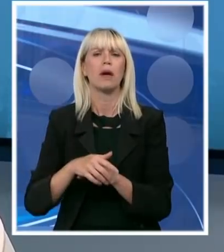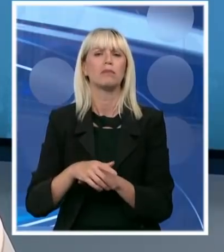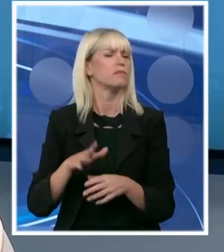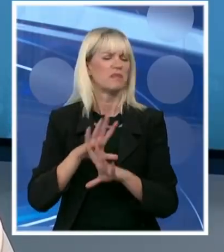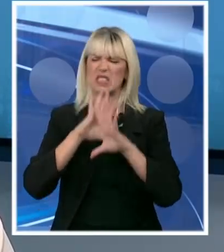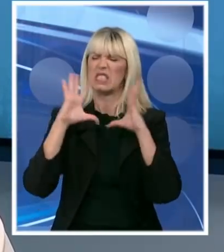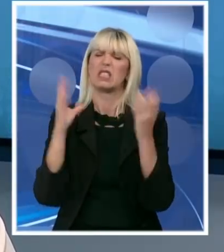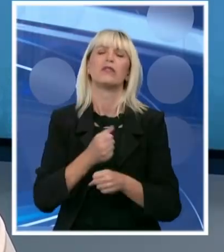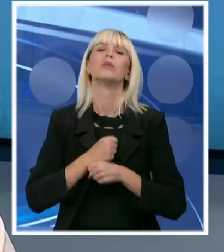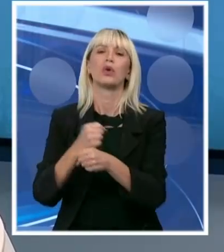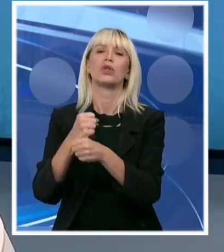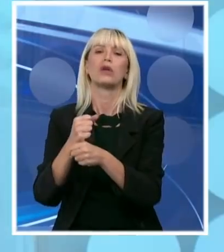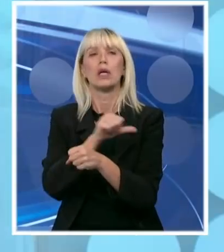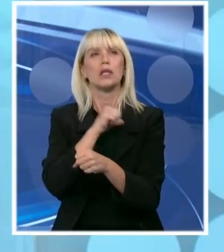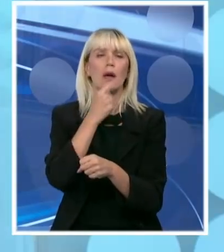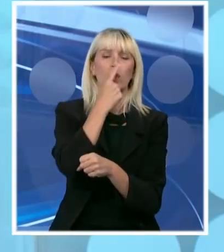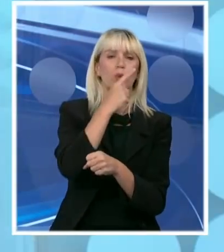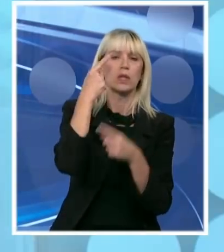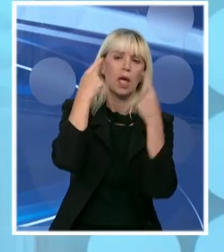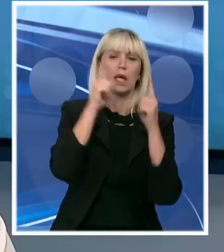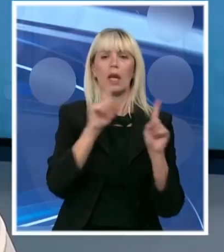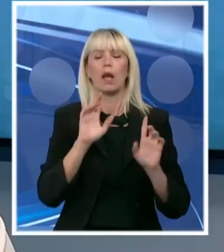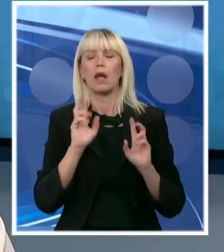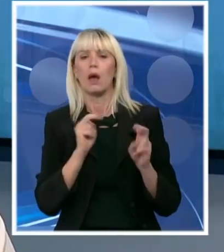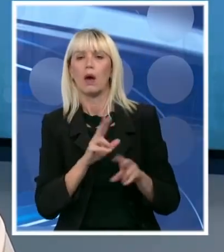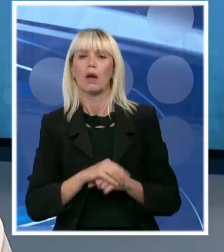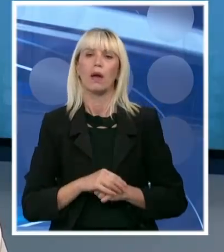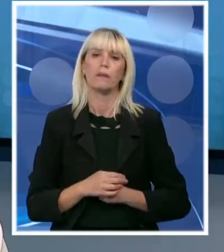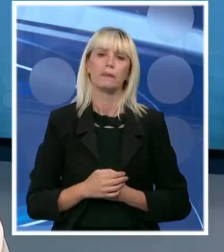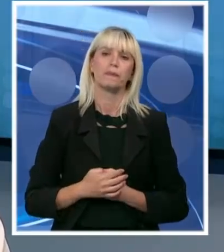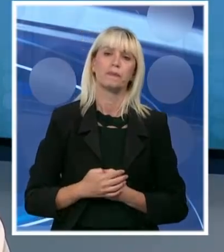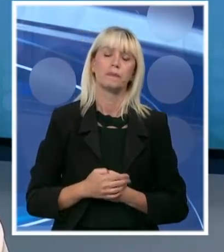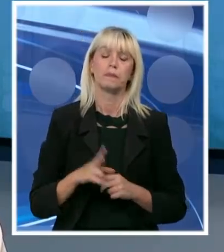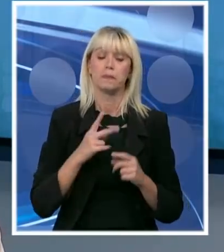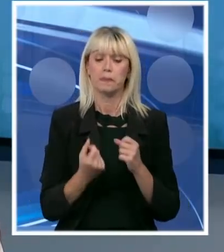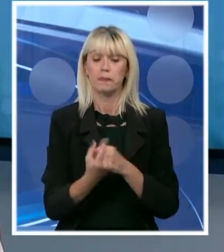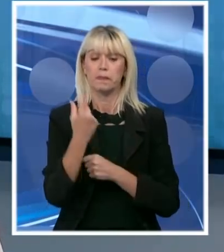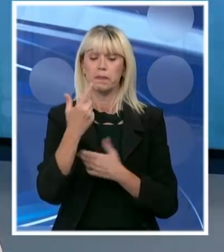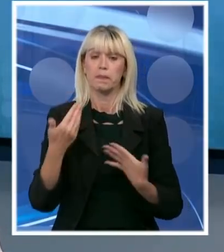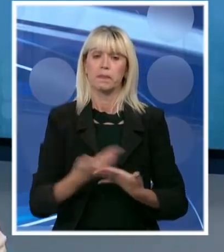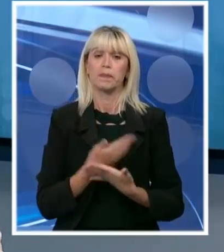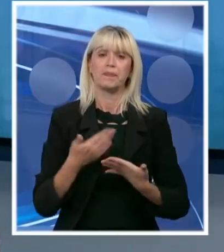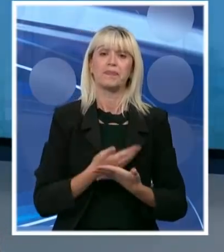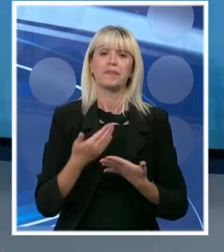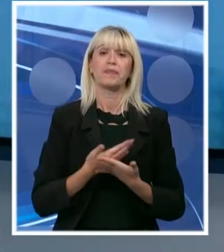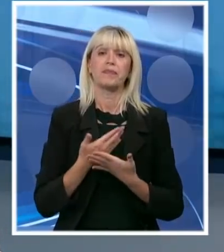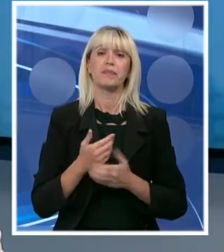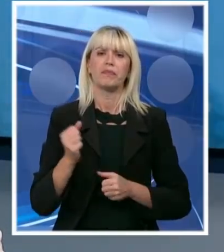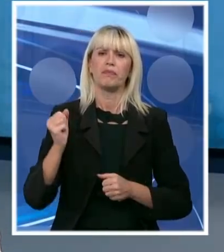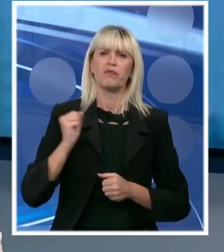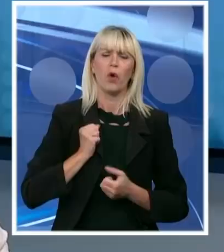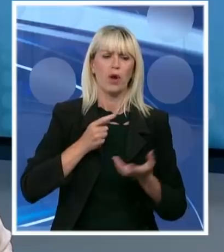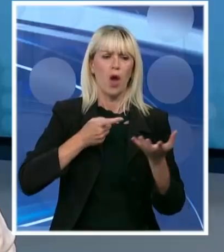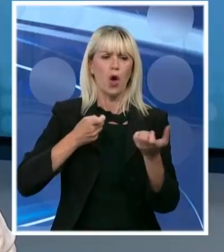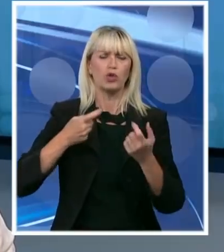posebno danas se Neračunajući Rusiju i Kinu, naravno. Da. Pojavila se vez da vojno na oružanje